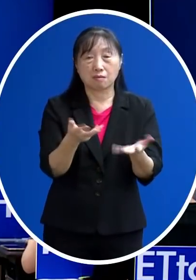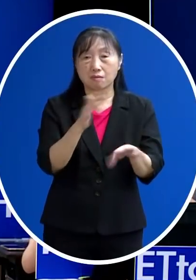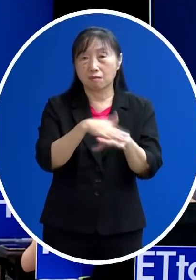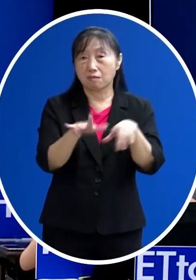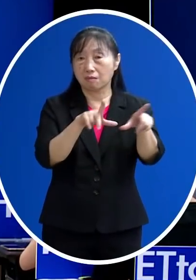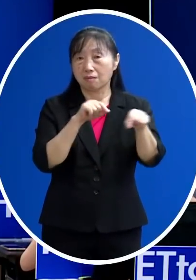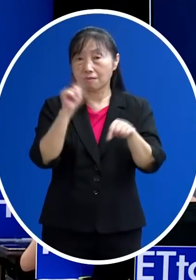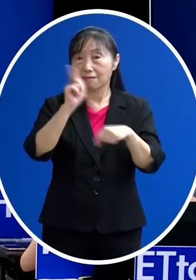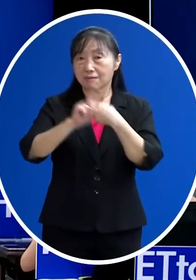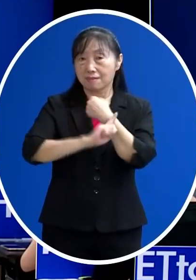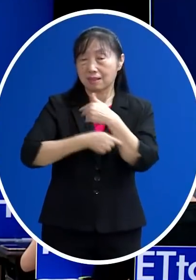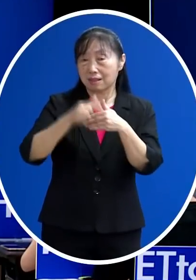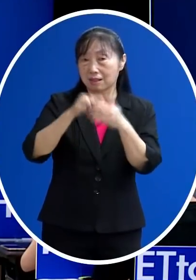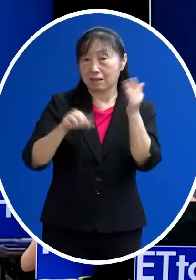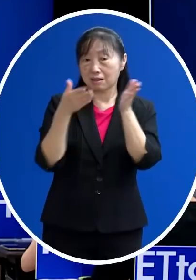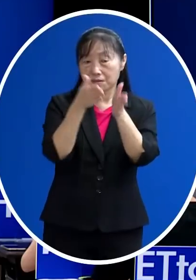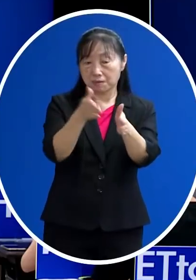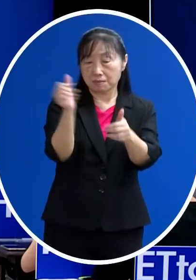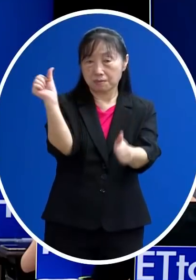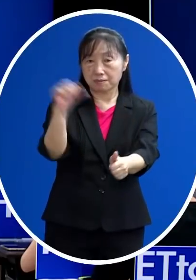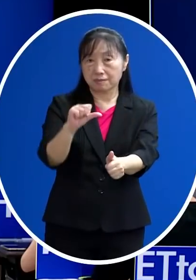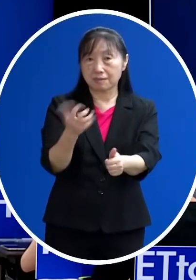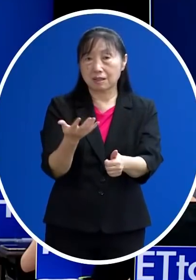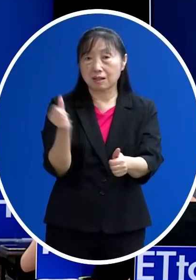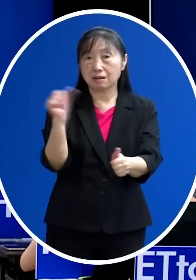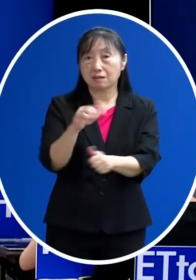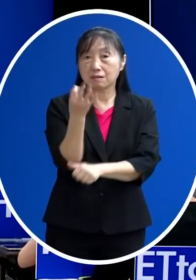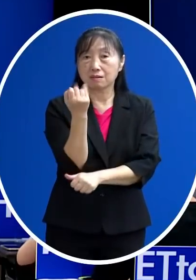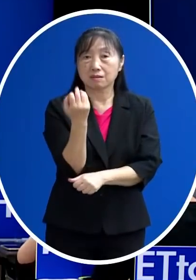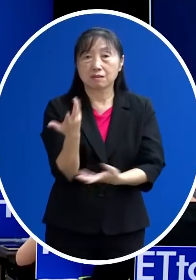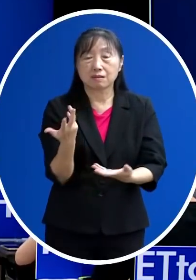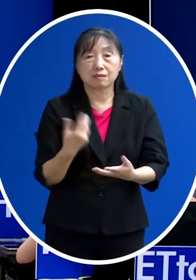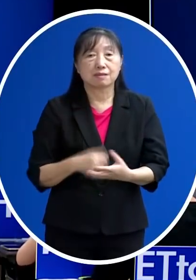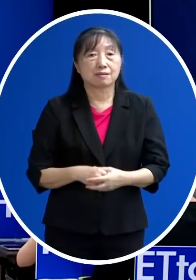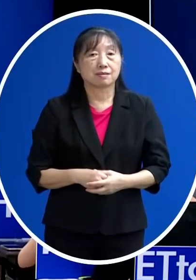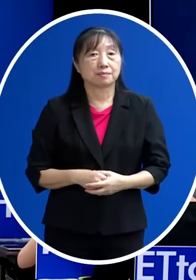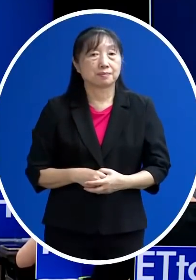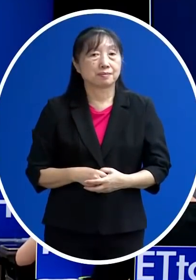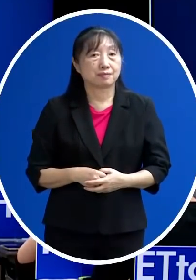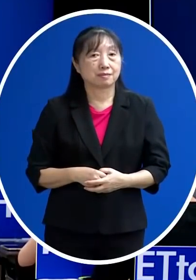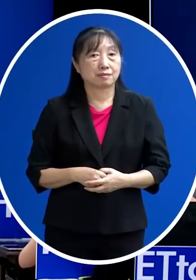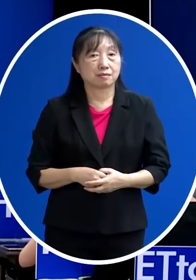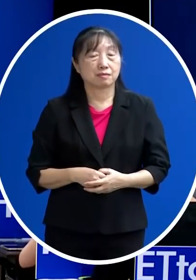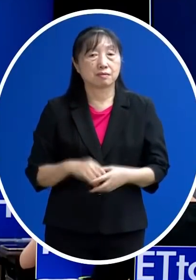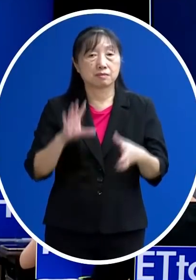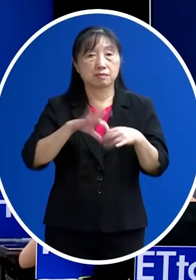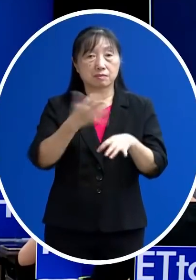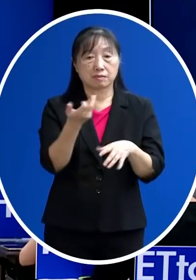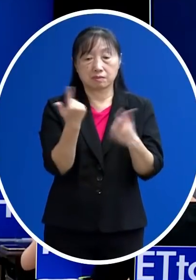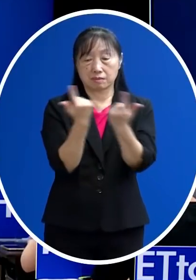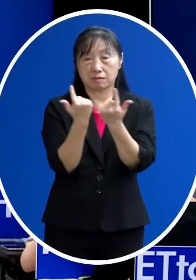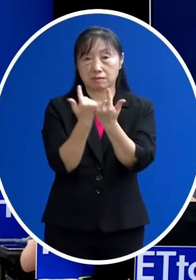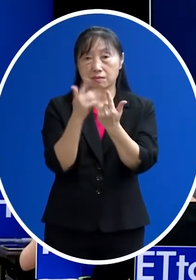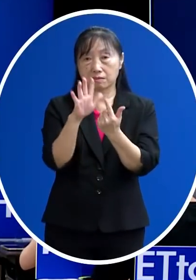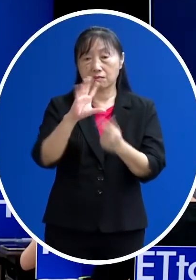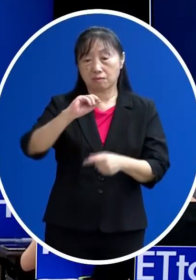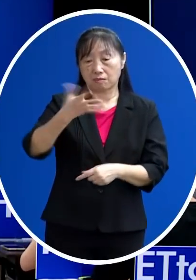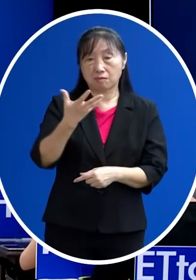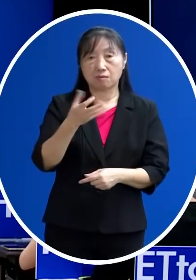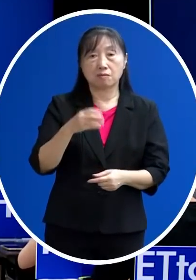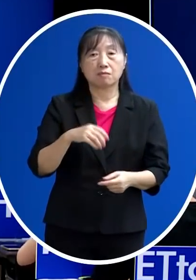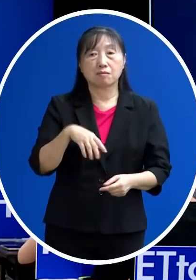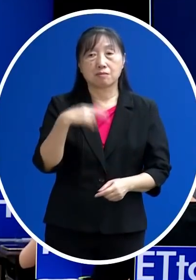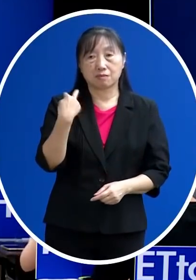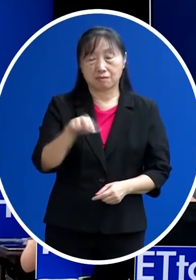照什麼樣的法條來對他開罰 那可以開罰到多少然後還有就是因為像臺北市現在包括萬華